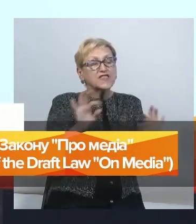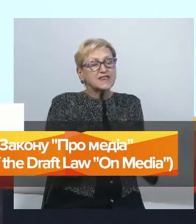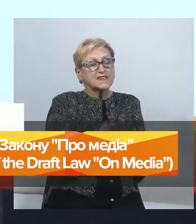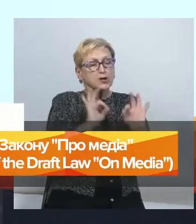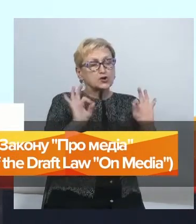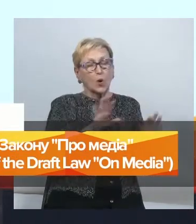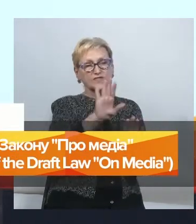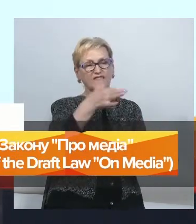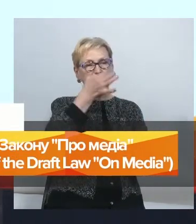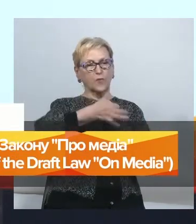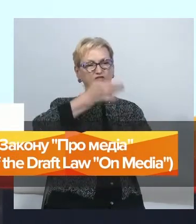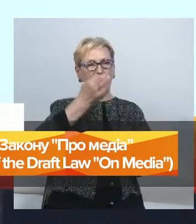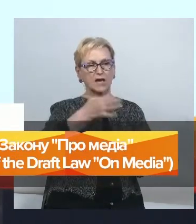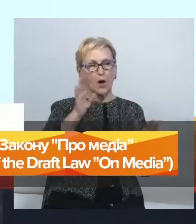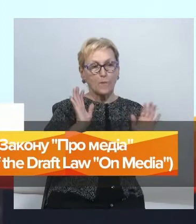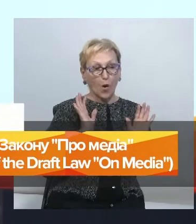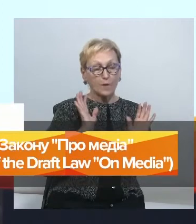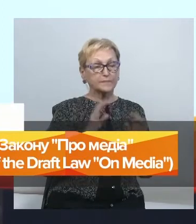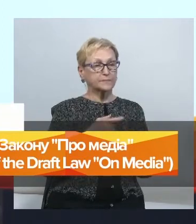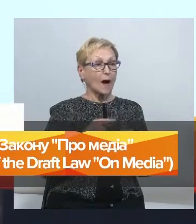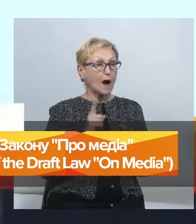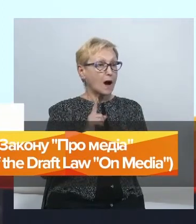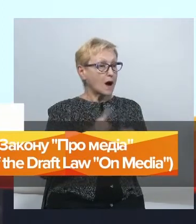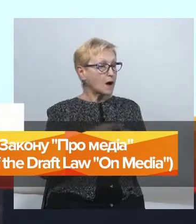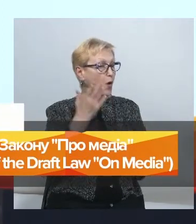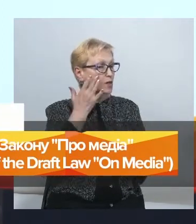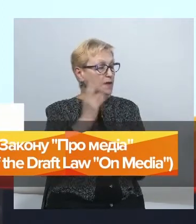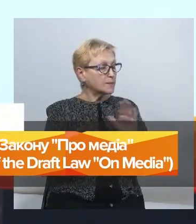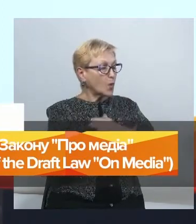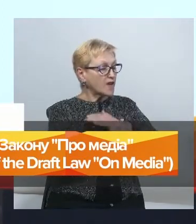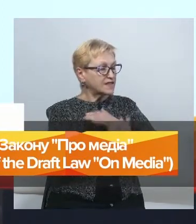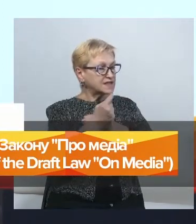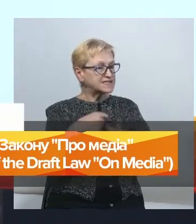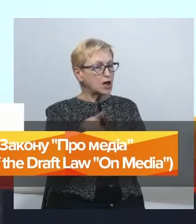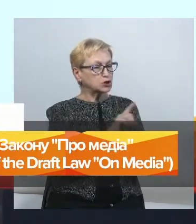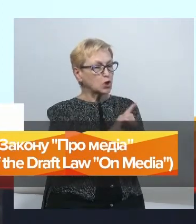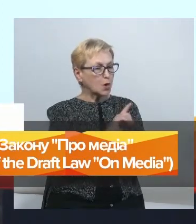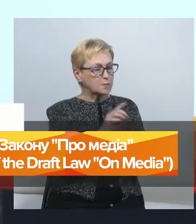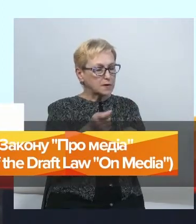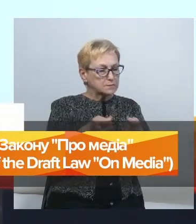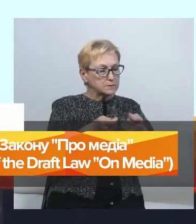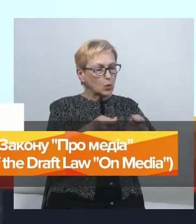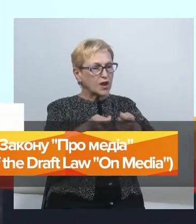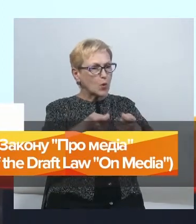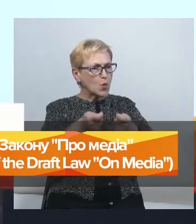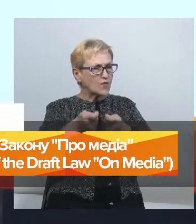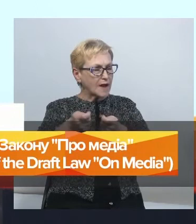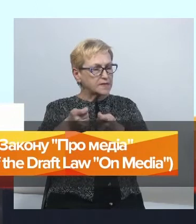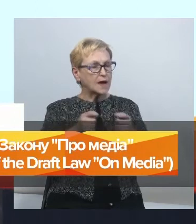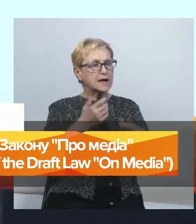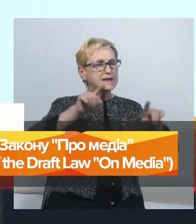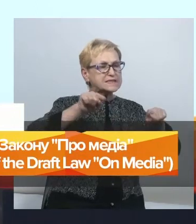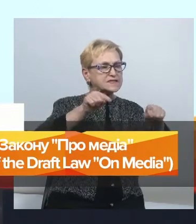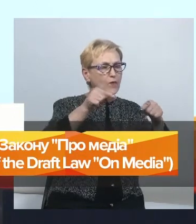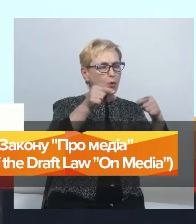на обрізі з'явилися відповідні норми, які почали, скажімо так, ті чи інші питання врегульовувати, створювати